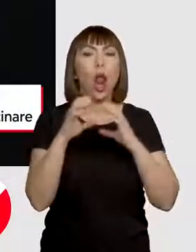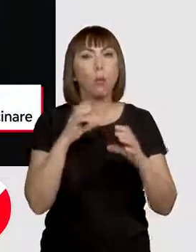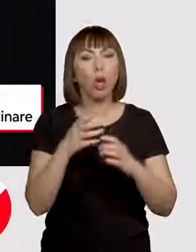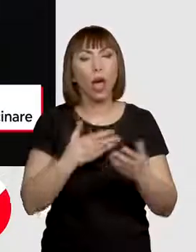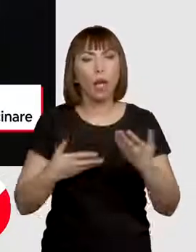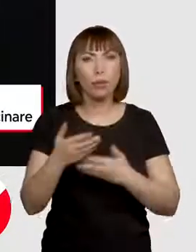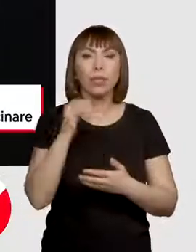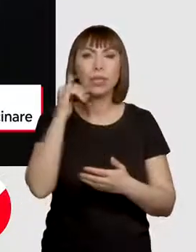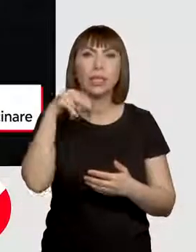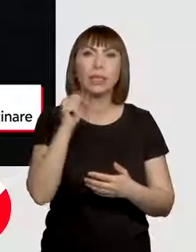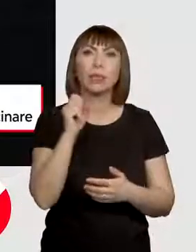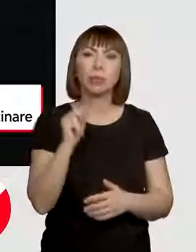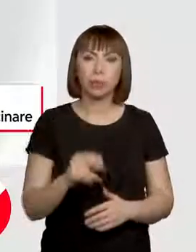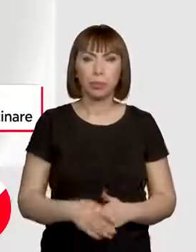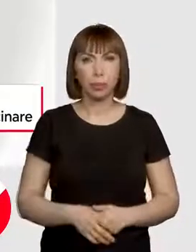INSP.